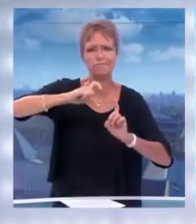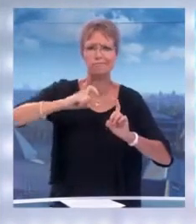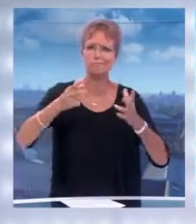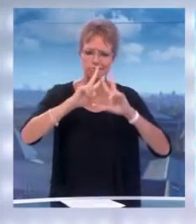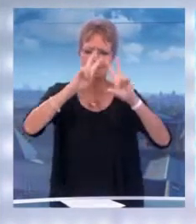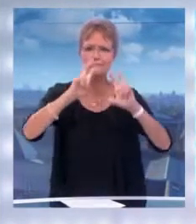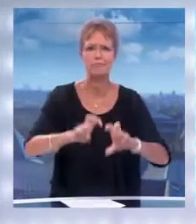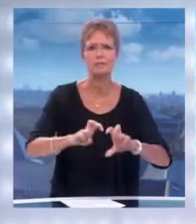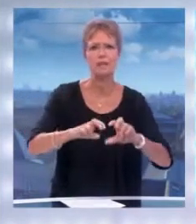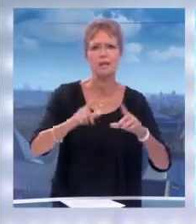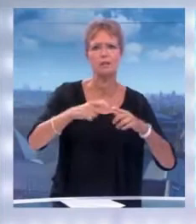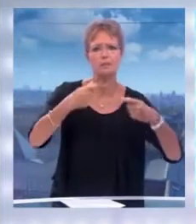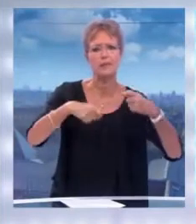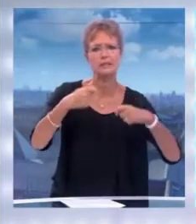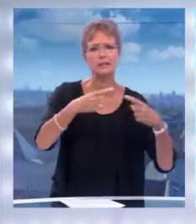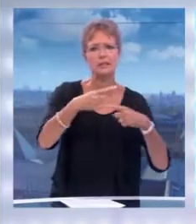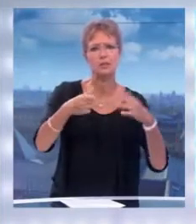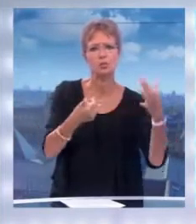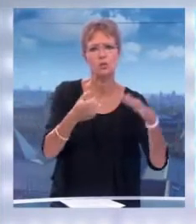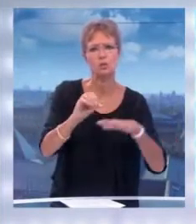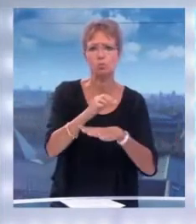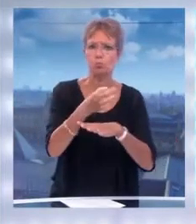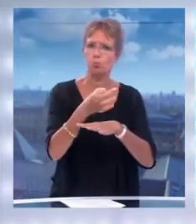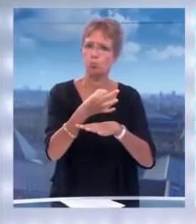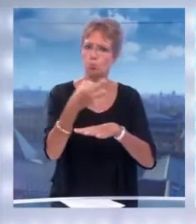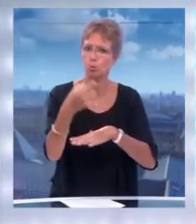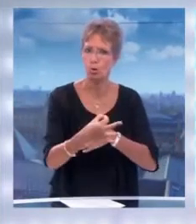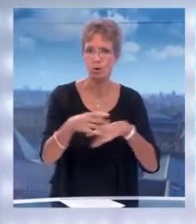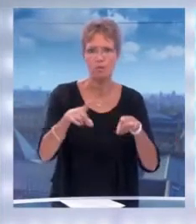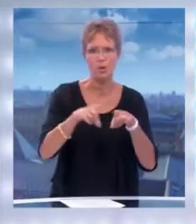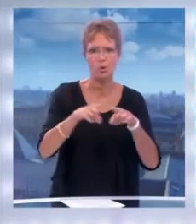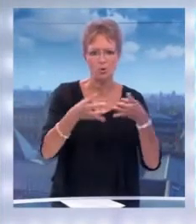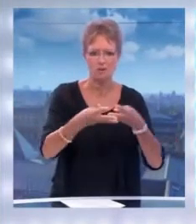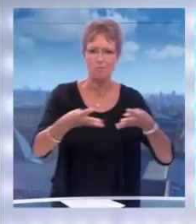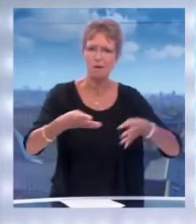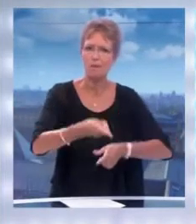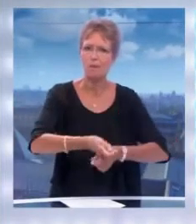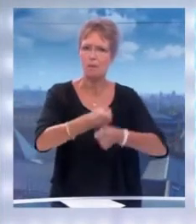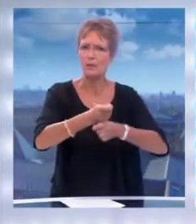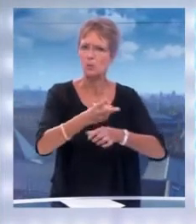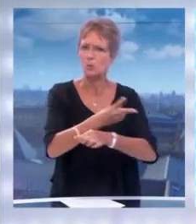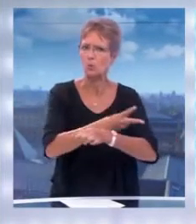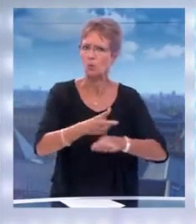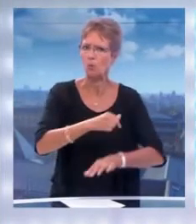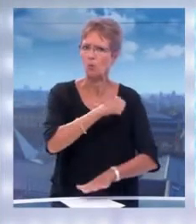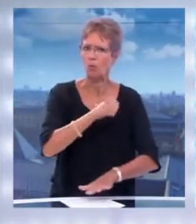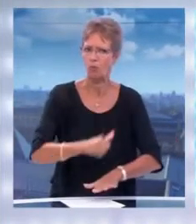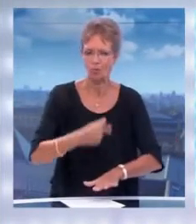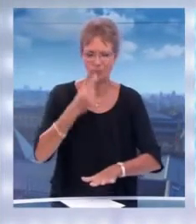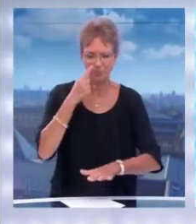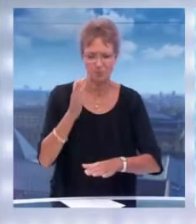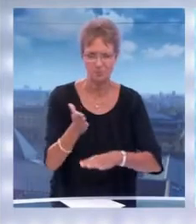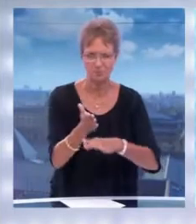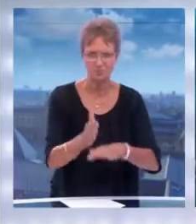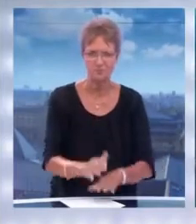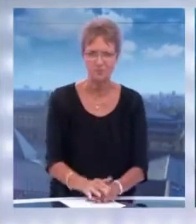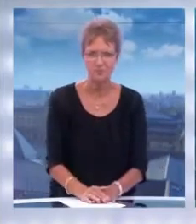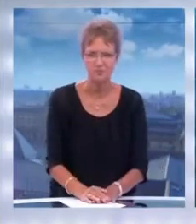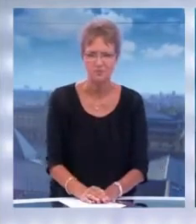représente plus de 60% des déchets, mais on trouve également des filets de pêche très nuisibles. Explication Antoine Gégat.